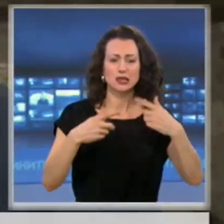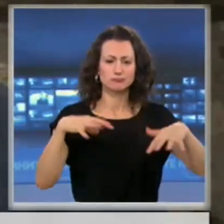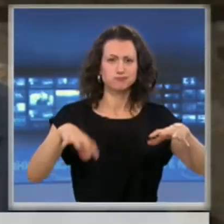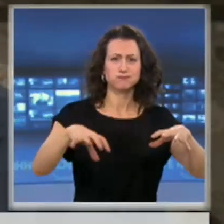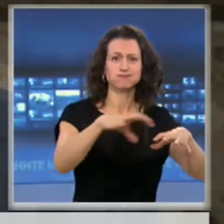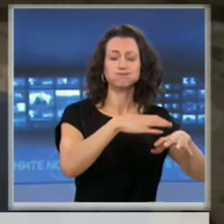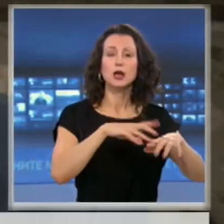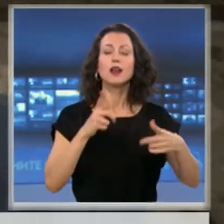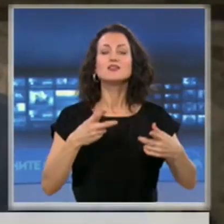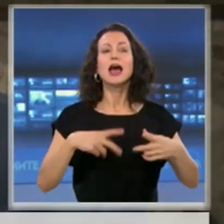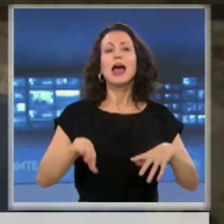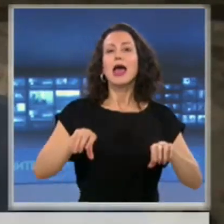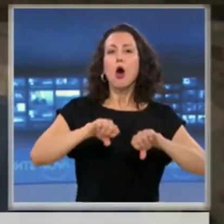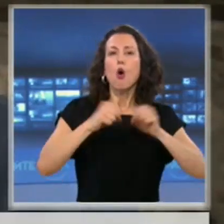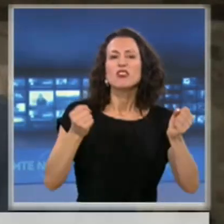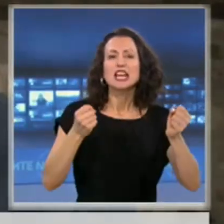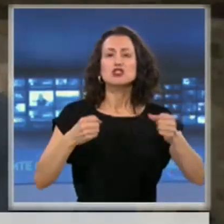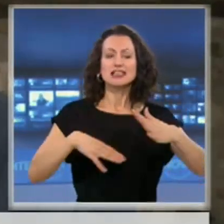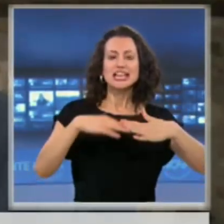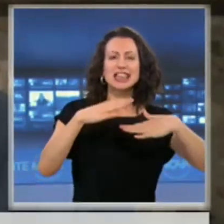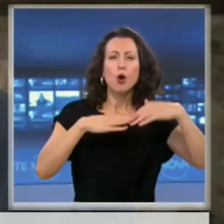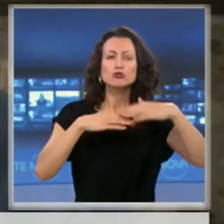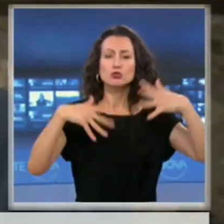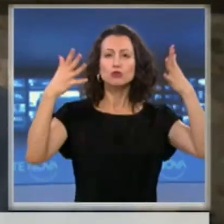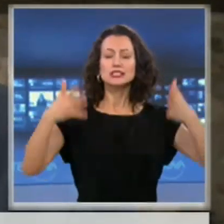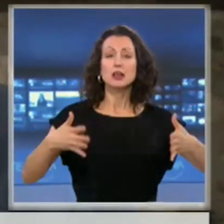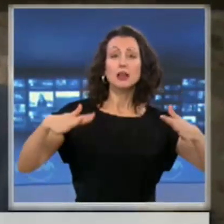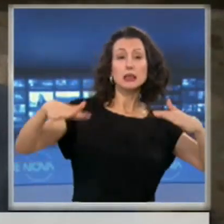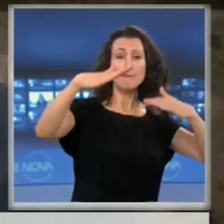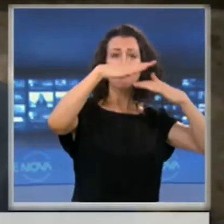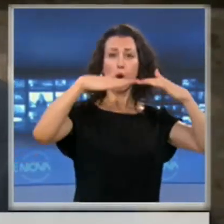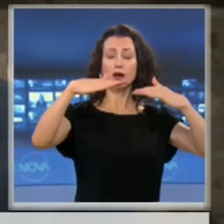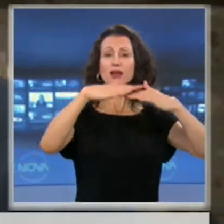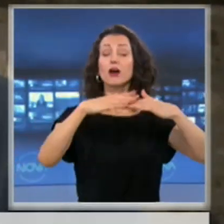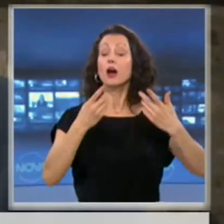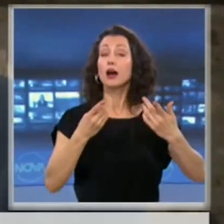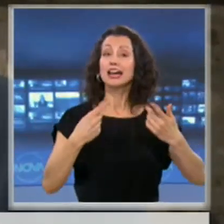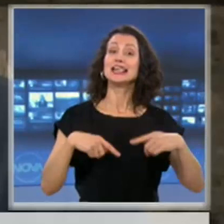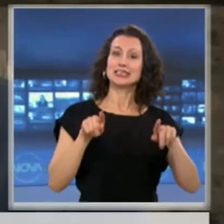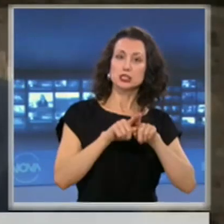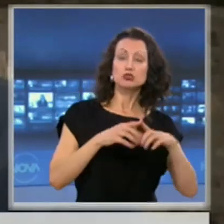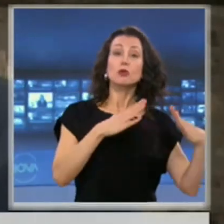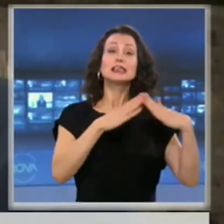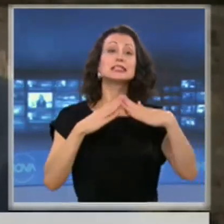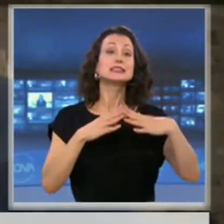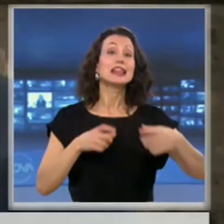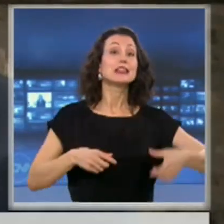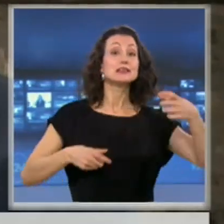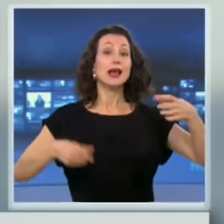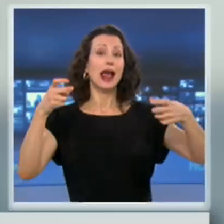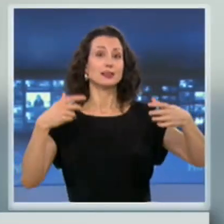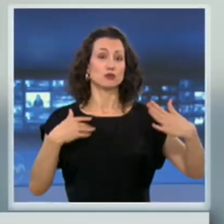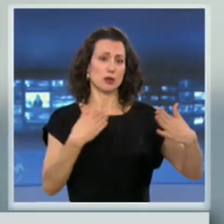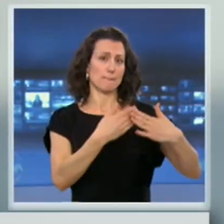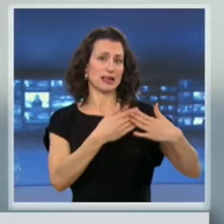на конструкцията на сградата, на покривната част, както и на съседни сгради, които са в непосредствена близост.